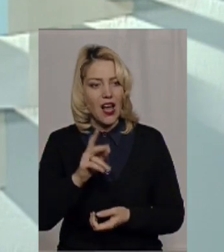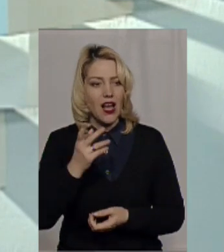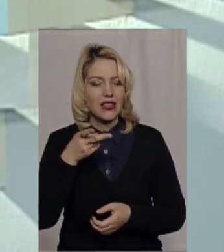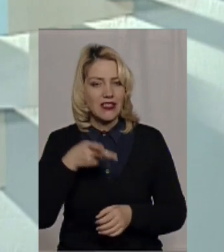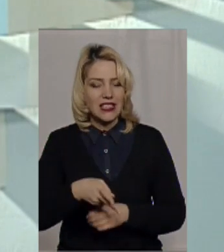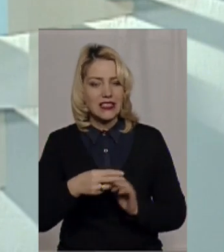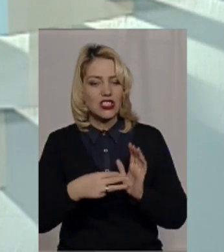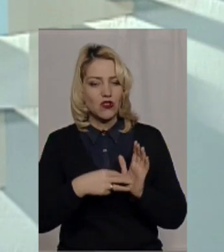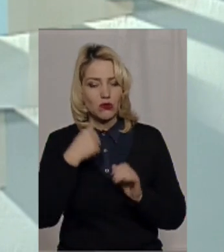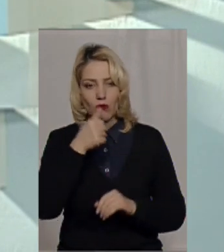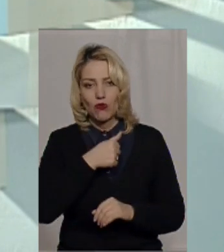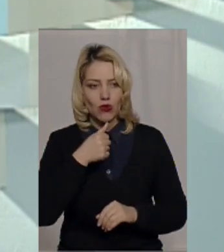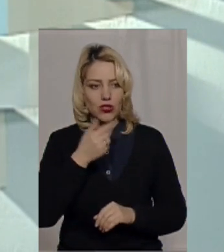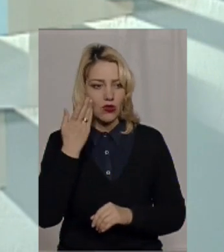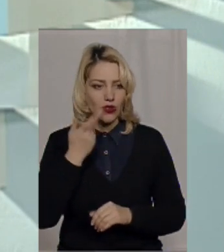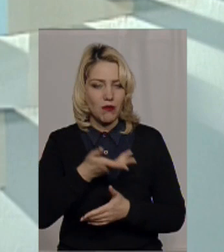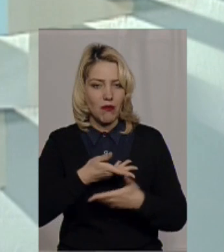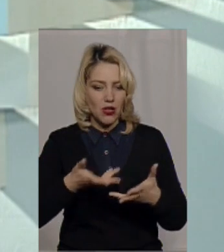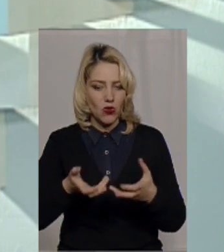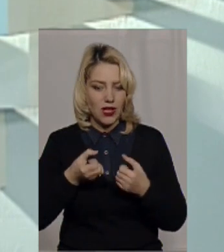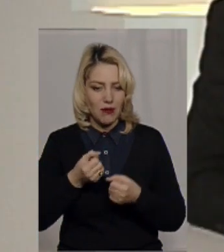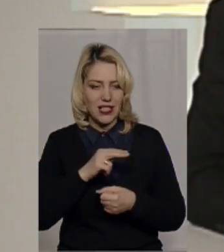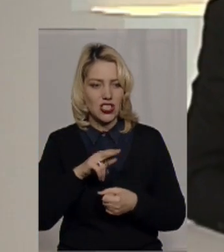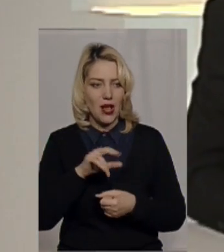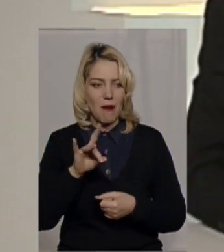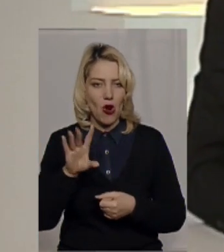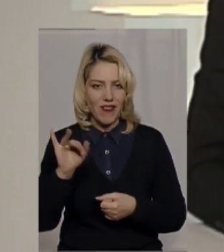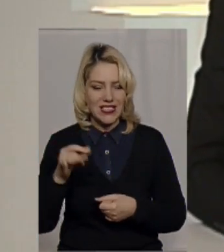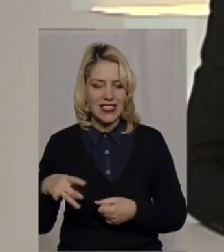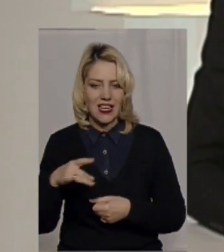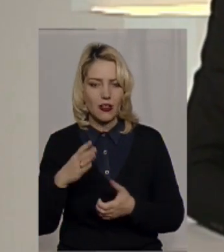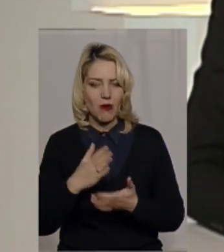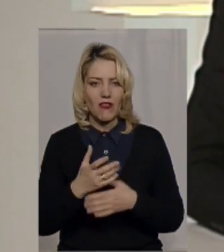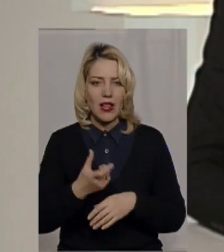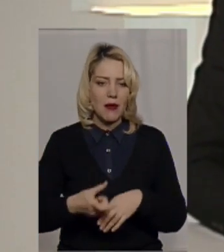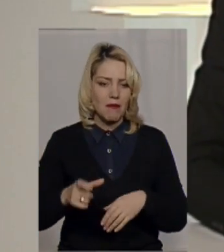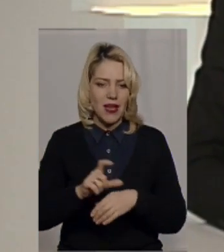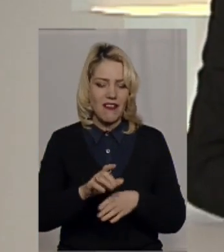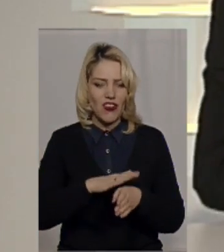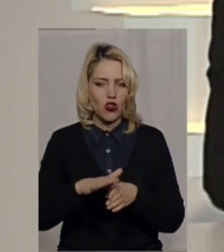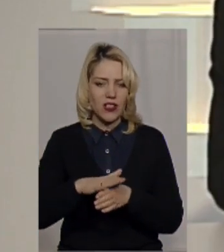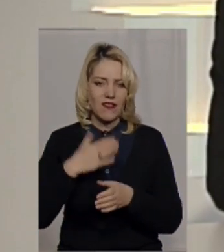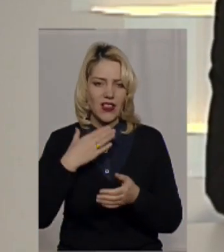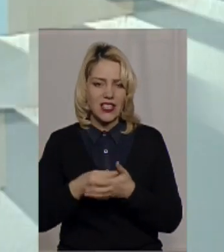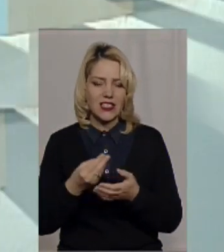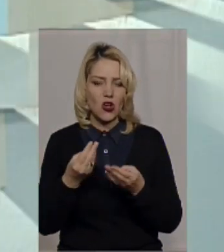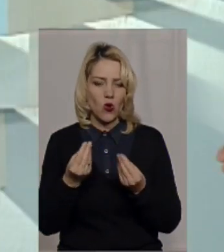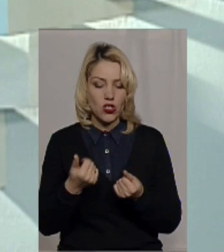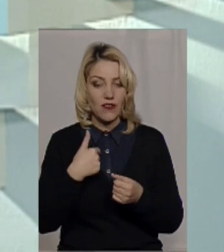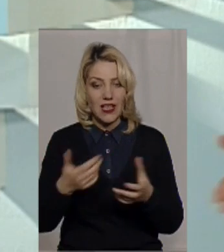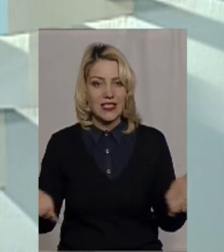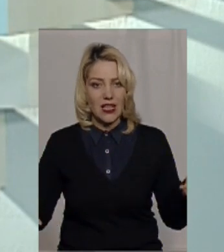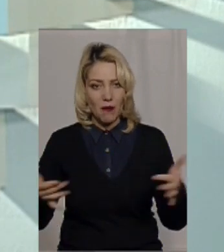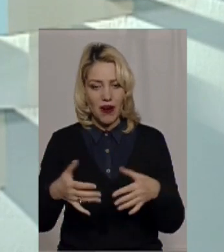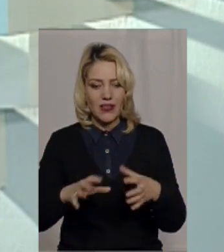В 2008 році ми отримали, Чмарецький район мав досить, дуже велике перевиконання власних коштів. І я зібрав сільських голів і кажу,